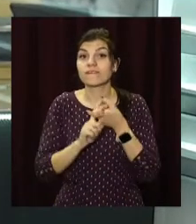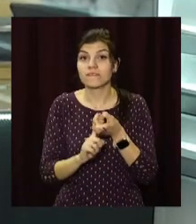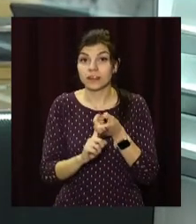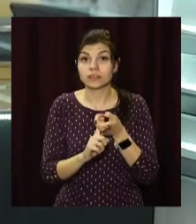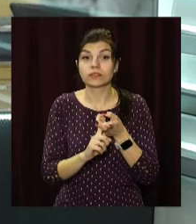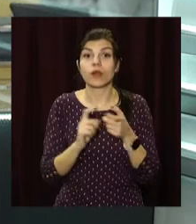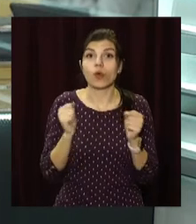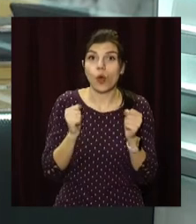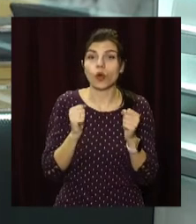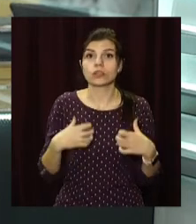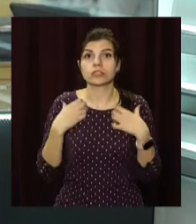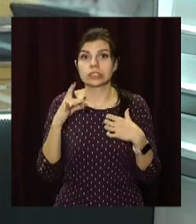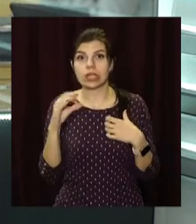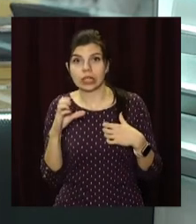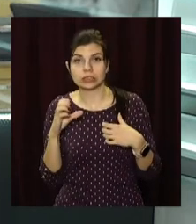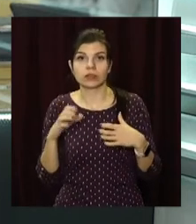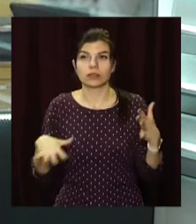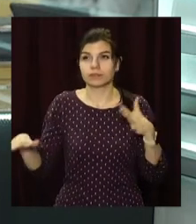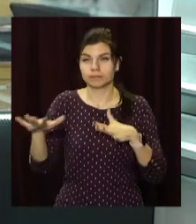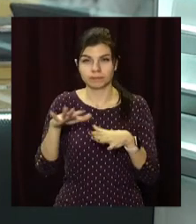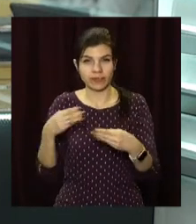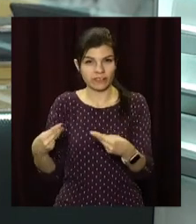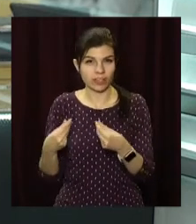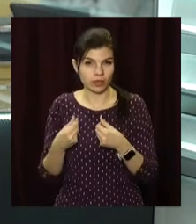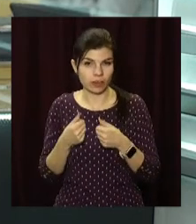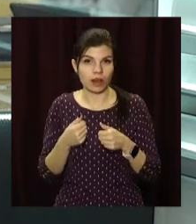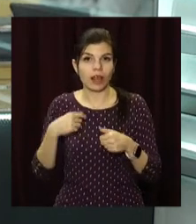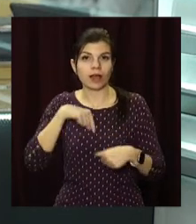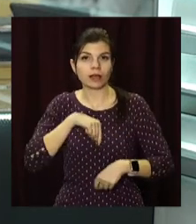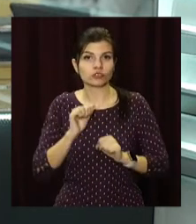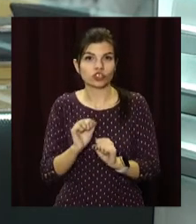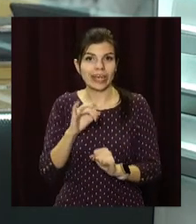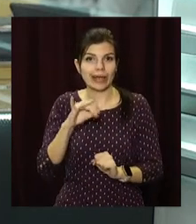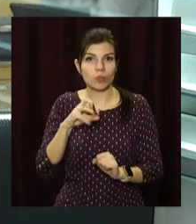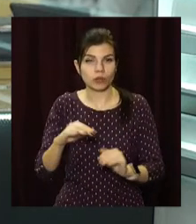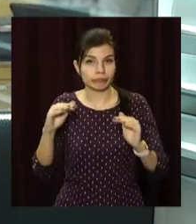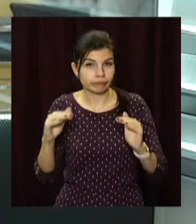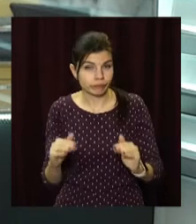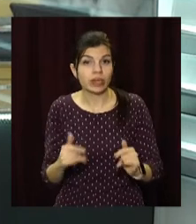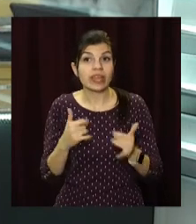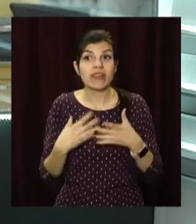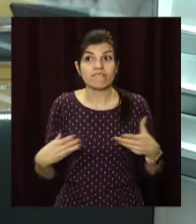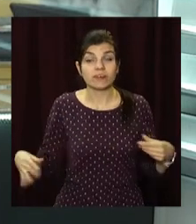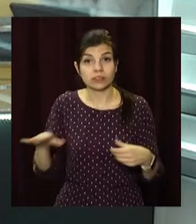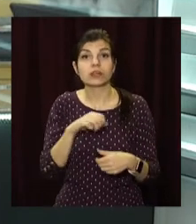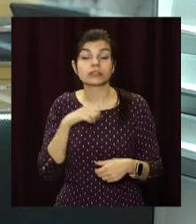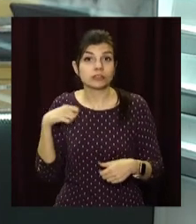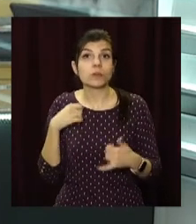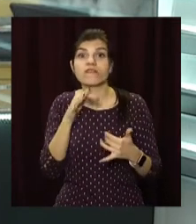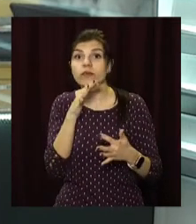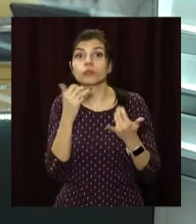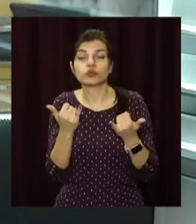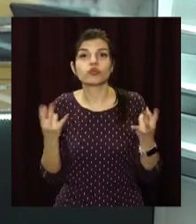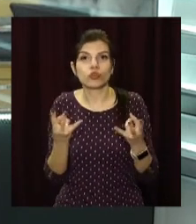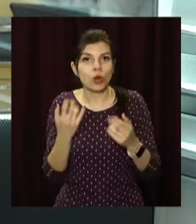холоди, стрес, несприятливе середове – ще все це пригнічує імунітет і навесні, кажуть фахівці. Отже, саме час його